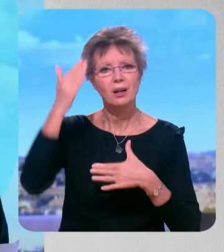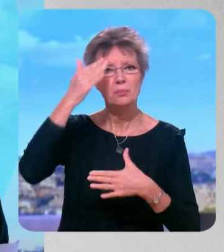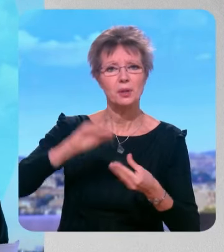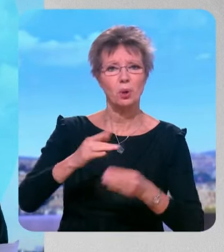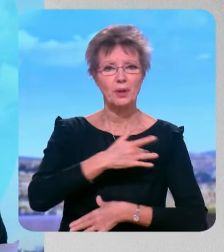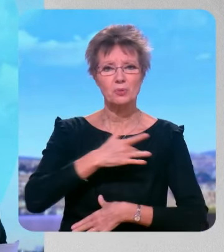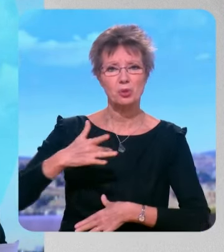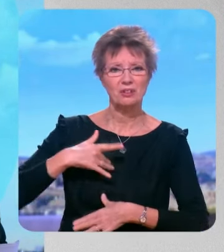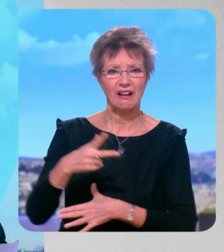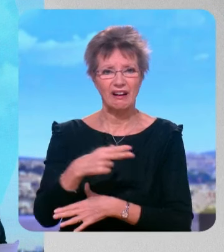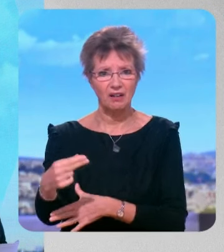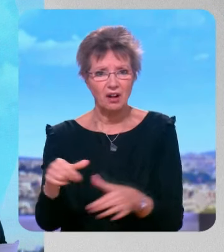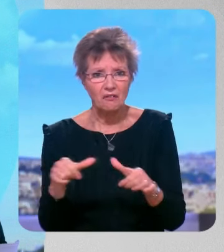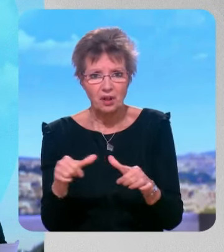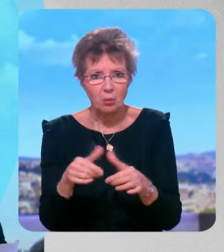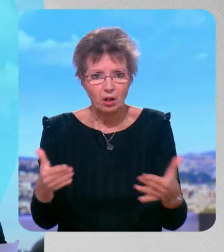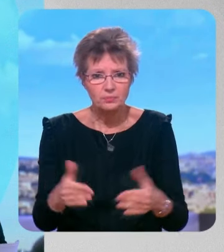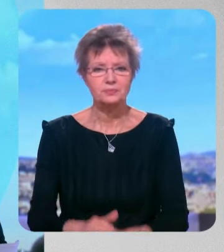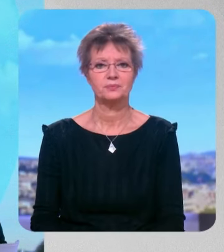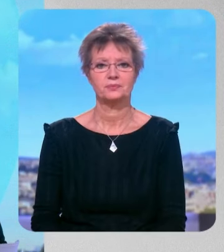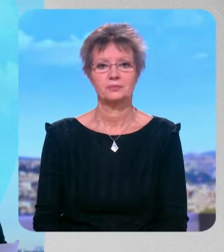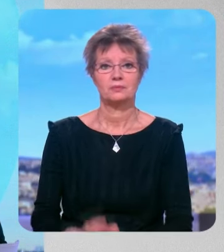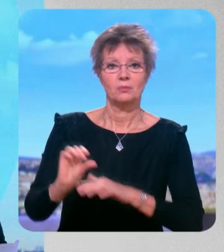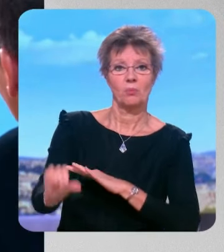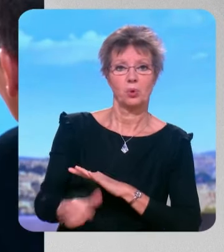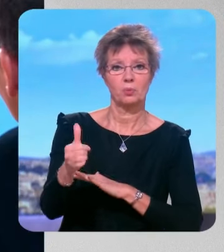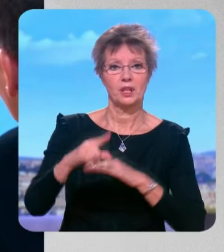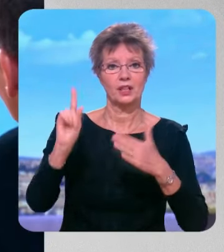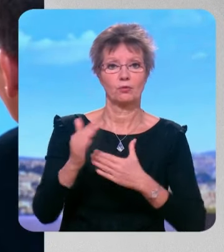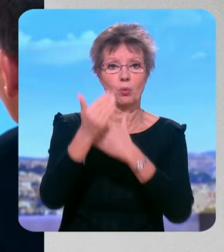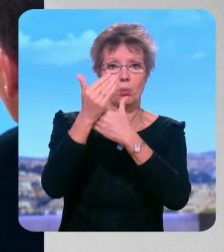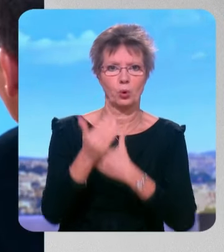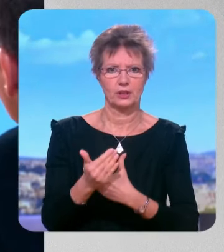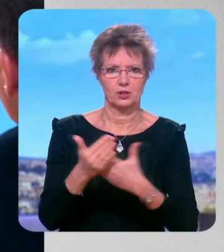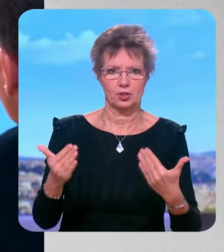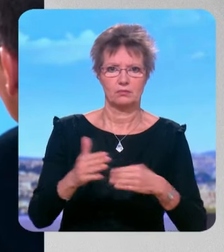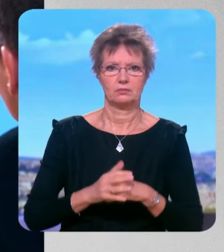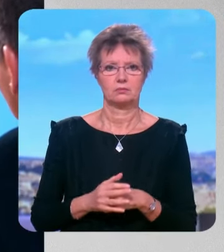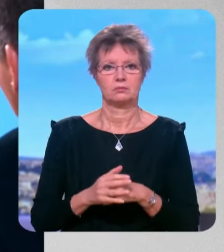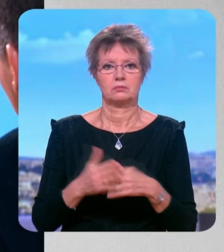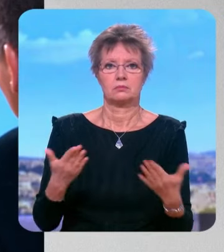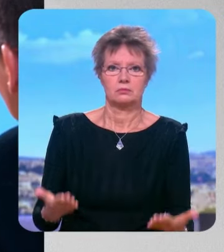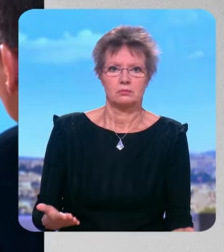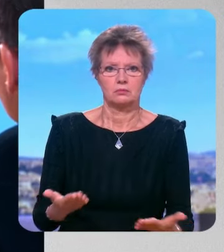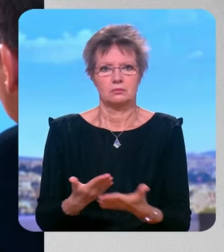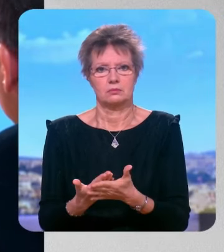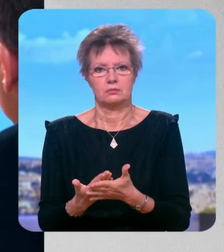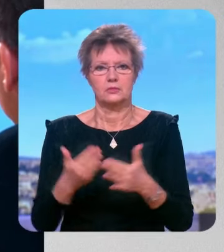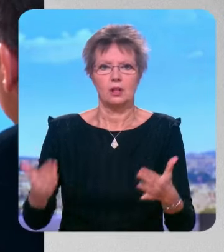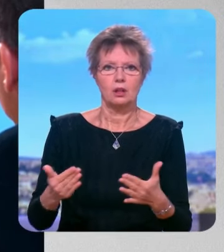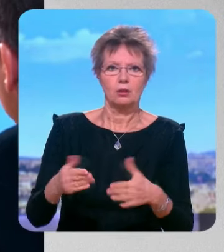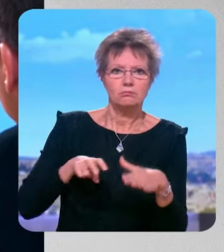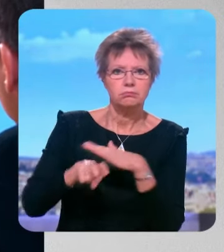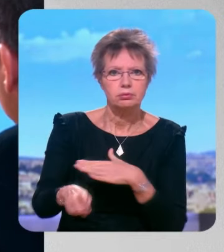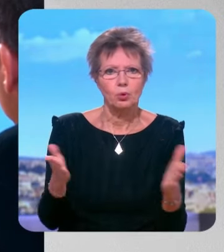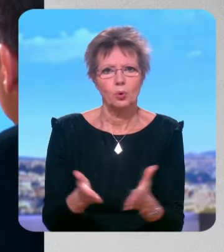santé peut-être un pépin grave pendant ce confinement d'abord de se protéger de ne pas aggraver les leurs conditions en essayant de rejoindre l